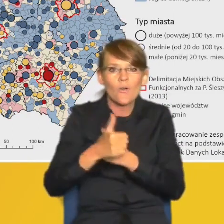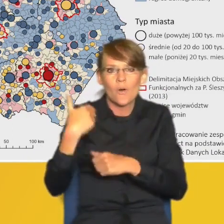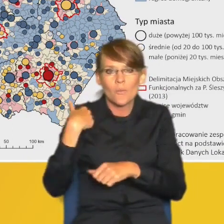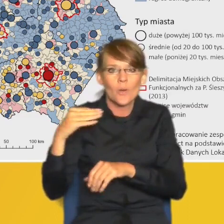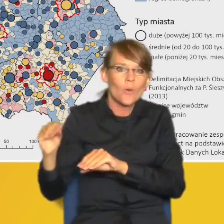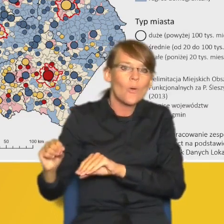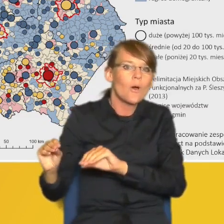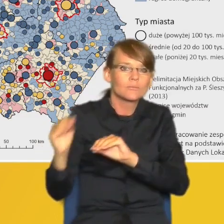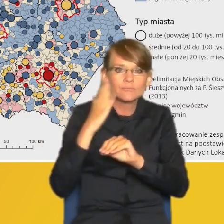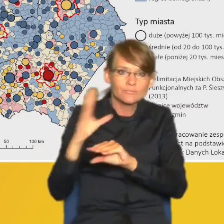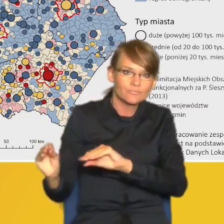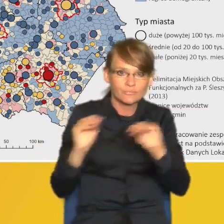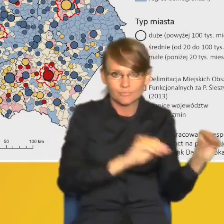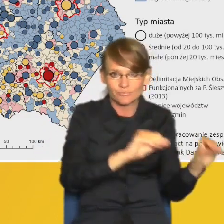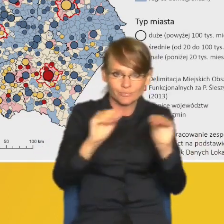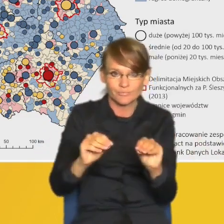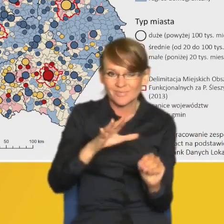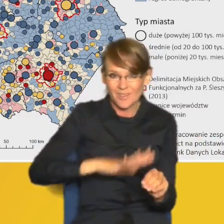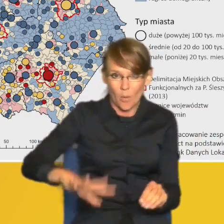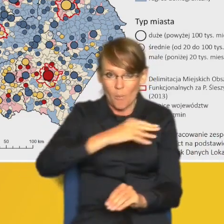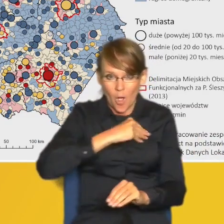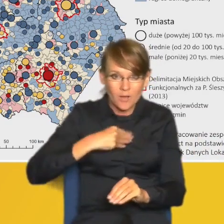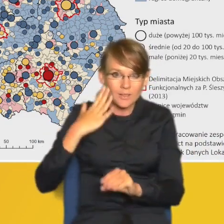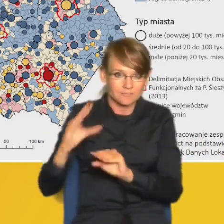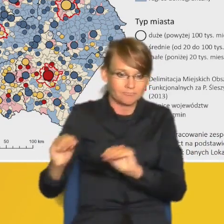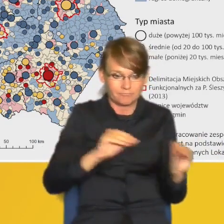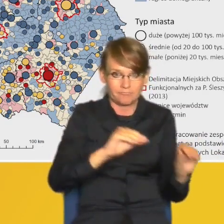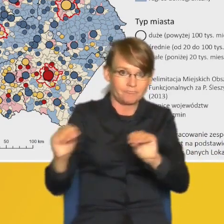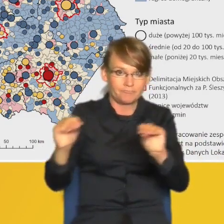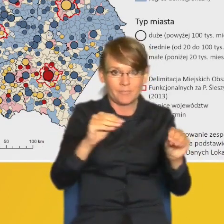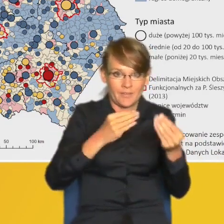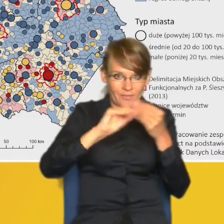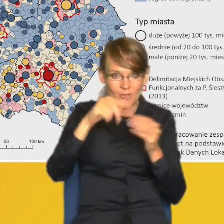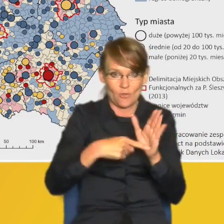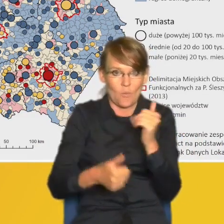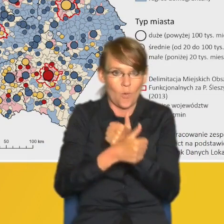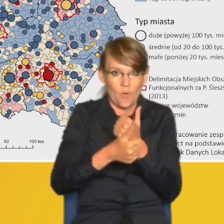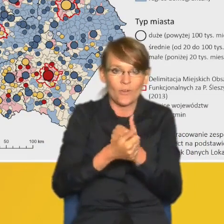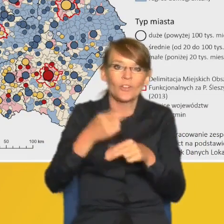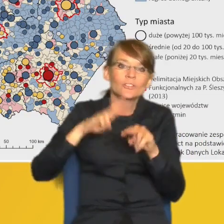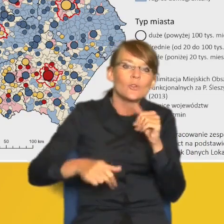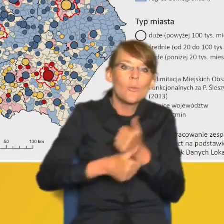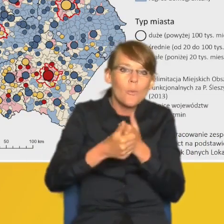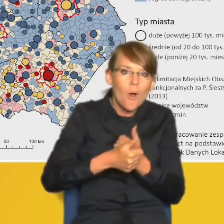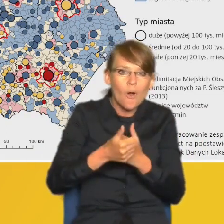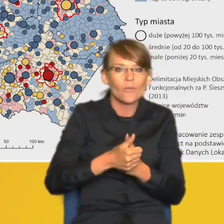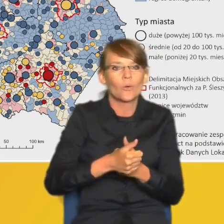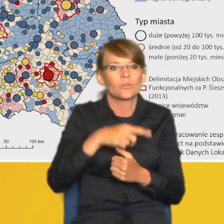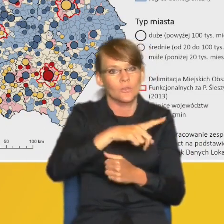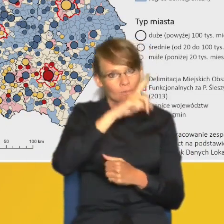migrację wewnętrzne, czyli w przestrzeni kraju, niż ruch naturalny, a więc przyrost bądź ubytek